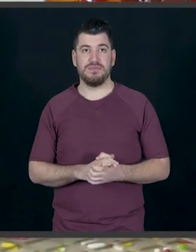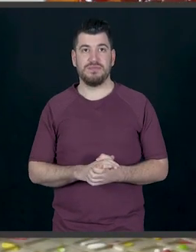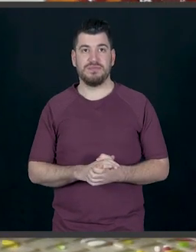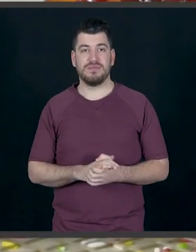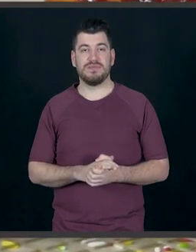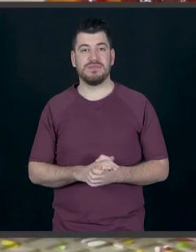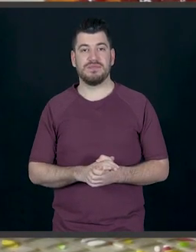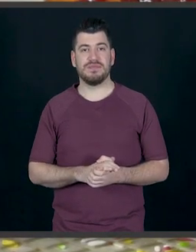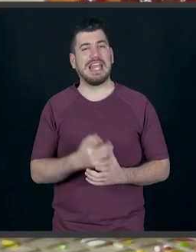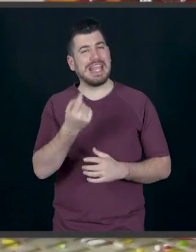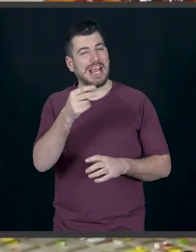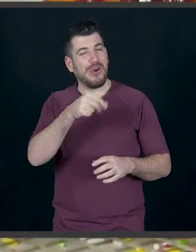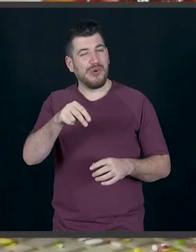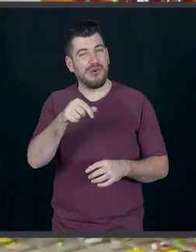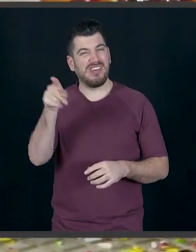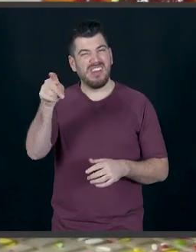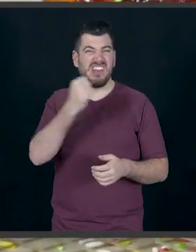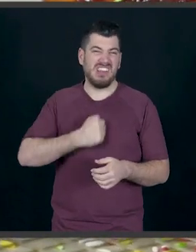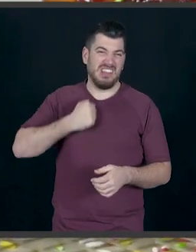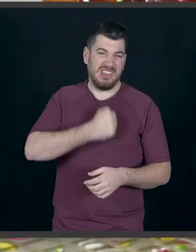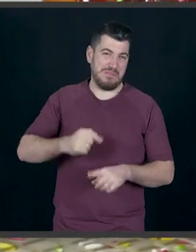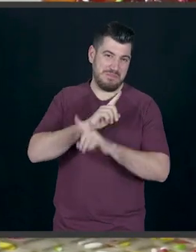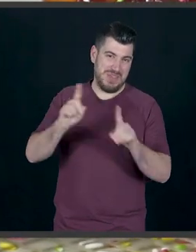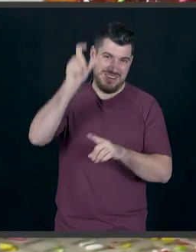Θα σου βάλω και λίγα τρουφάκια για να μην στεναχωριέσαι. Εντάξει.